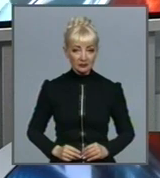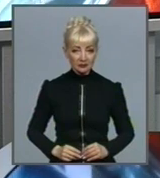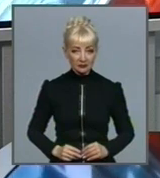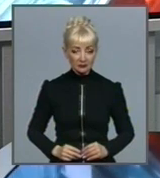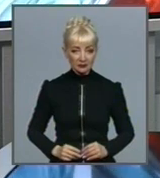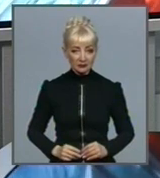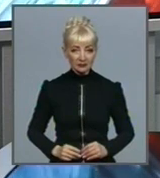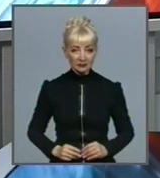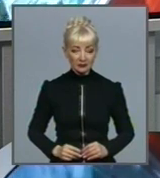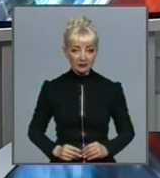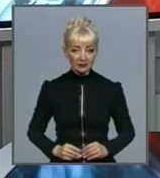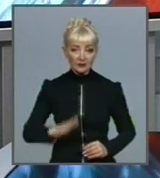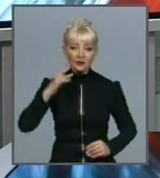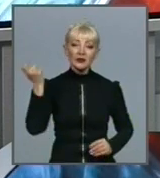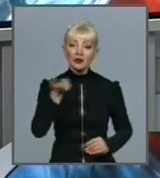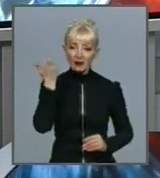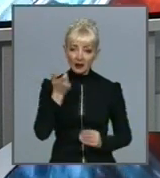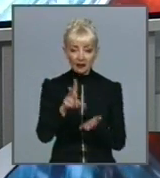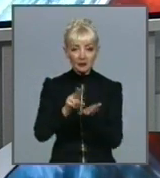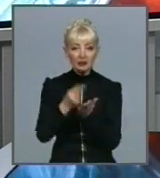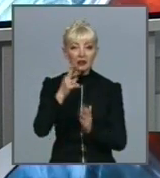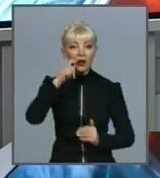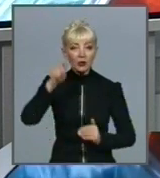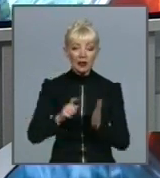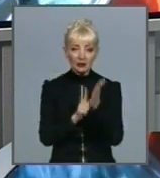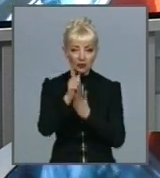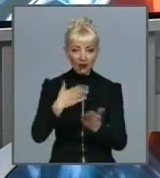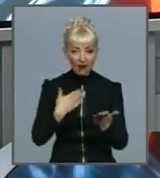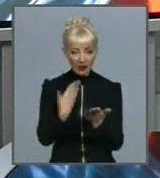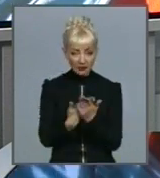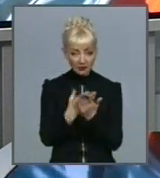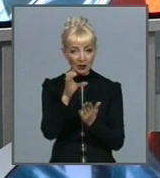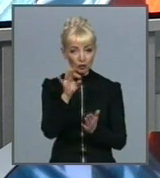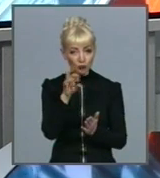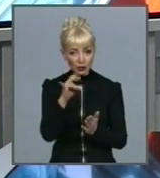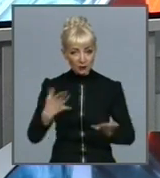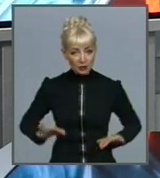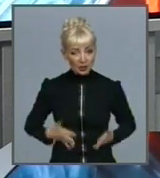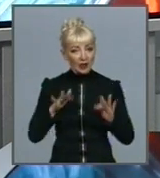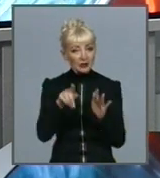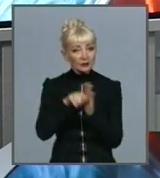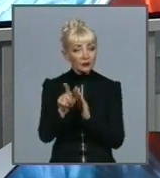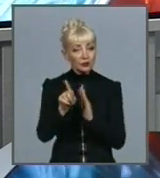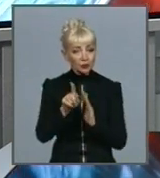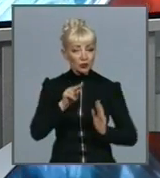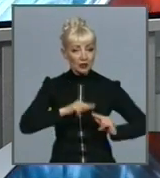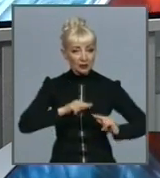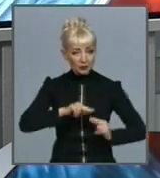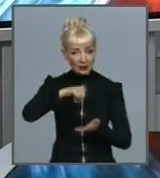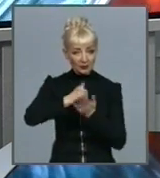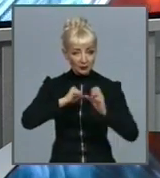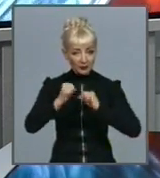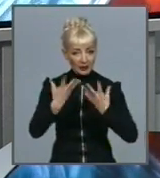Харків – приклад для України впровадження активного способу життя. Справа в тому, що працівники Департаменту у справах сім'ї молоді та спорту